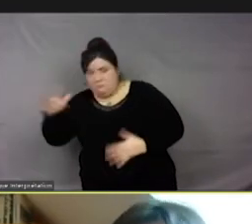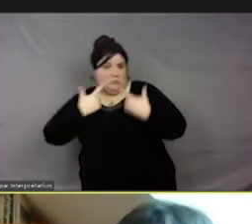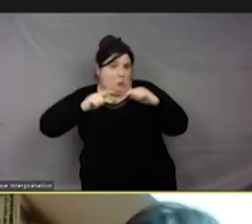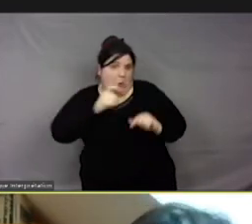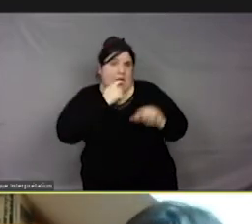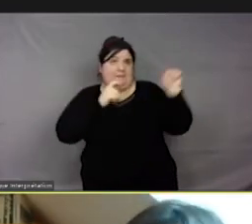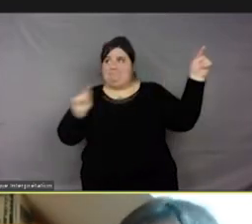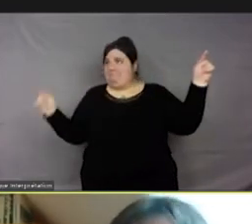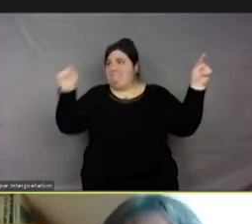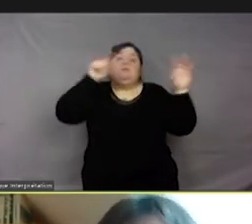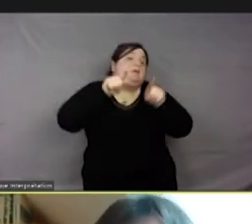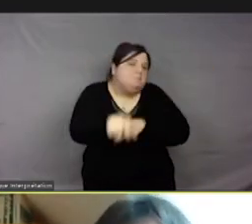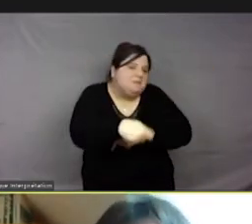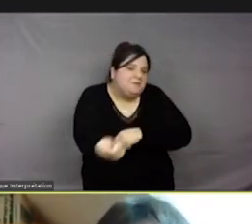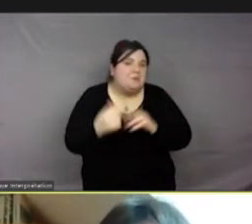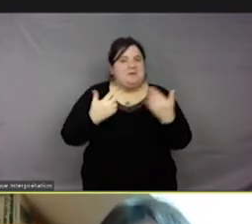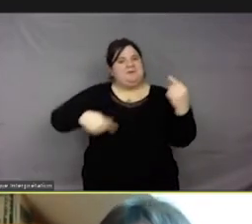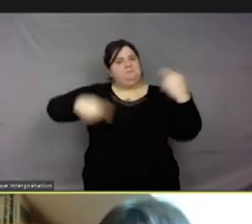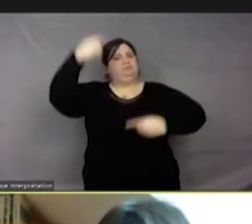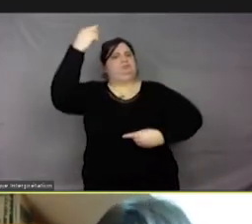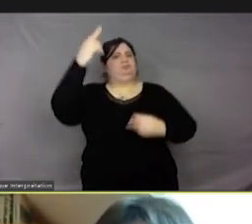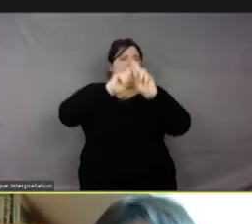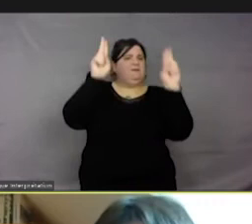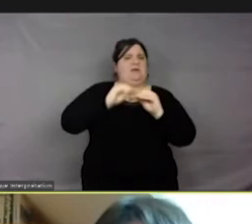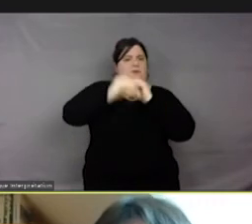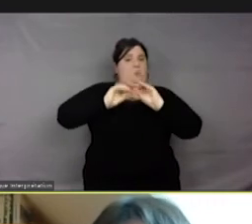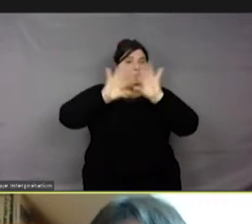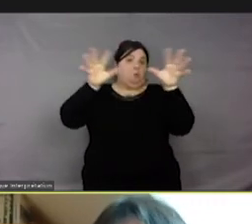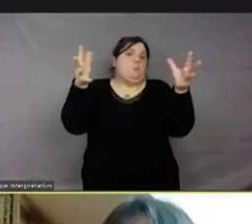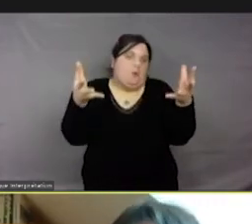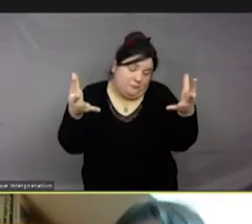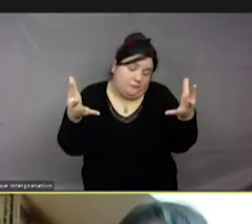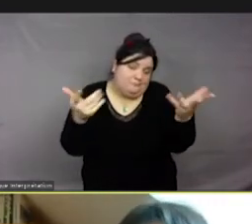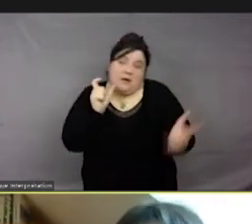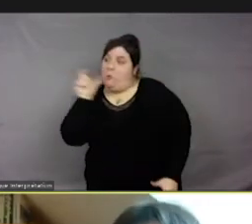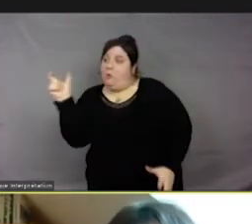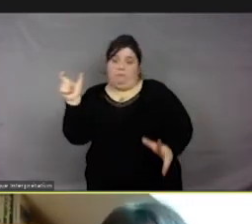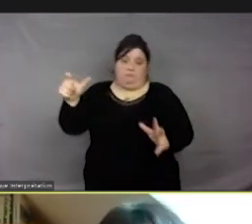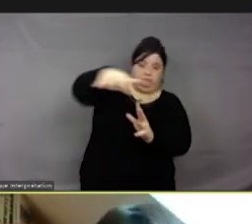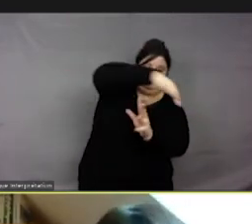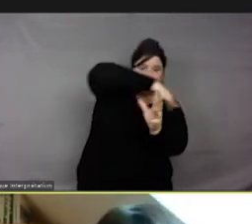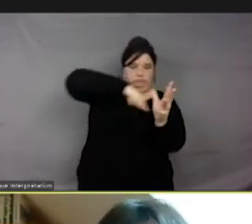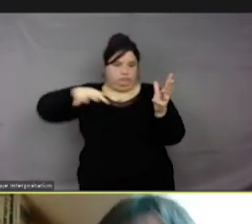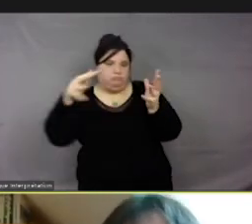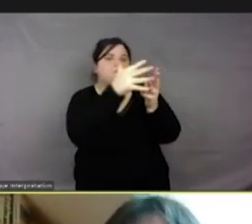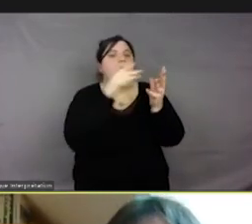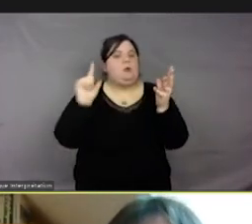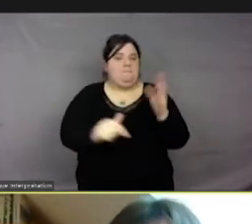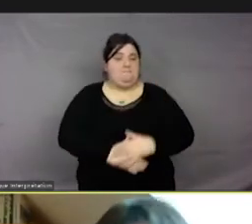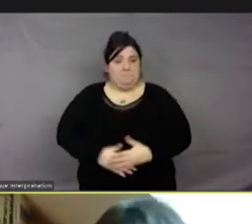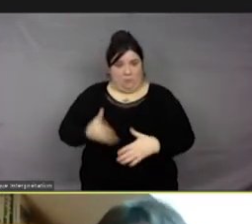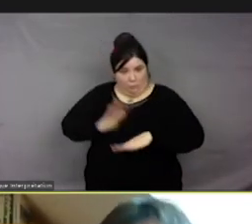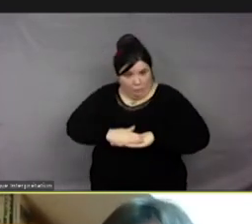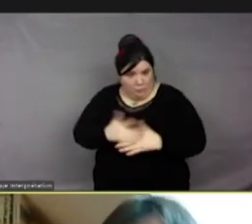planète, puisque l'anglais est devenu une langue internationale incontournable. Donc, pourquoi le mot « sentience » a du mal à entrer en